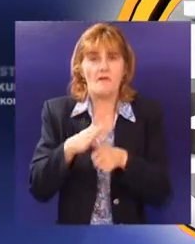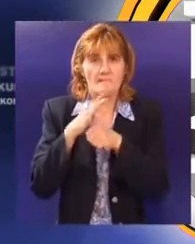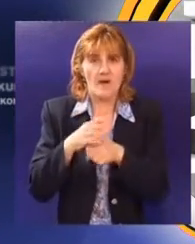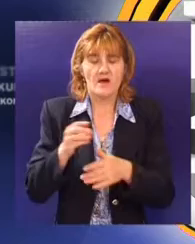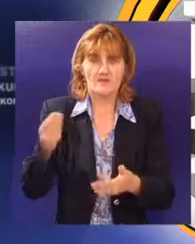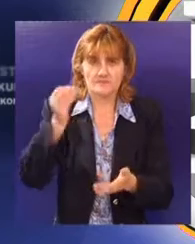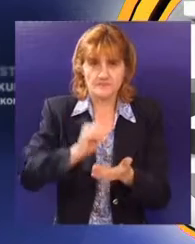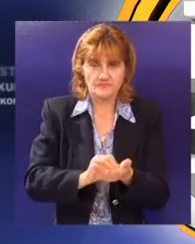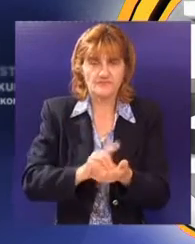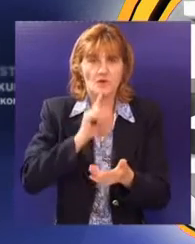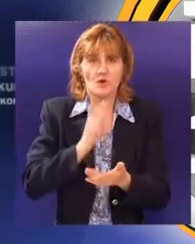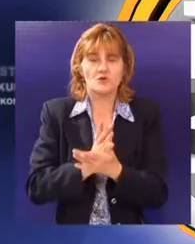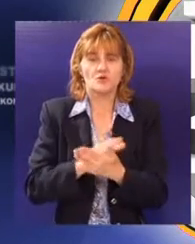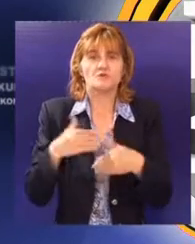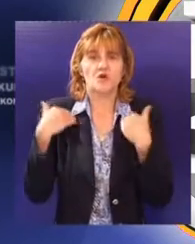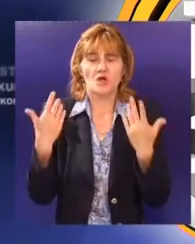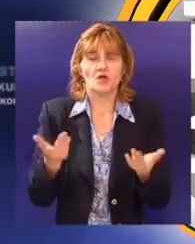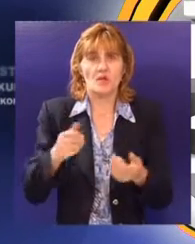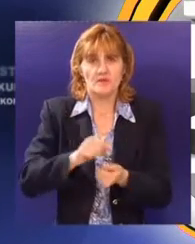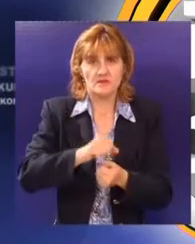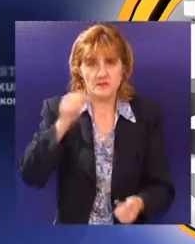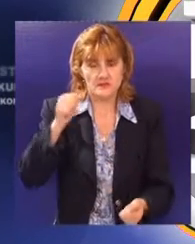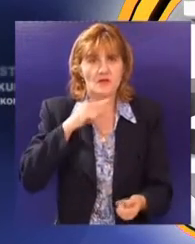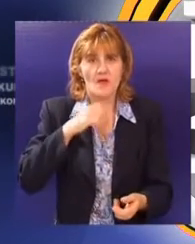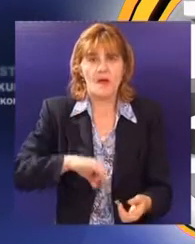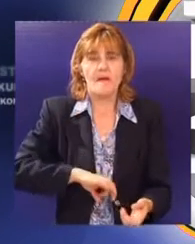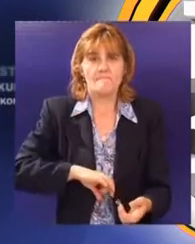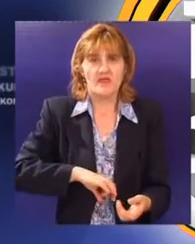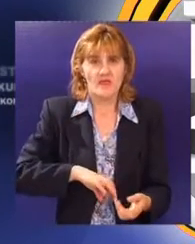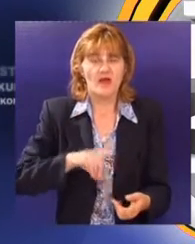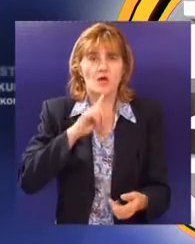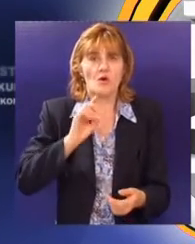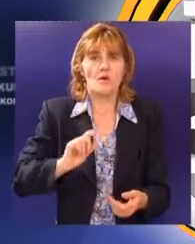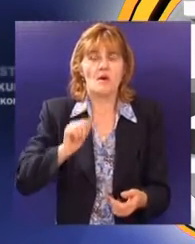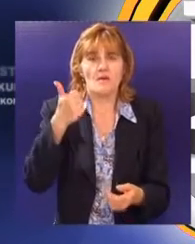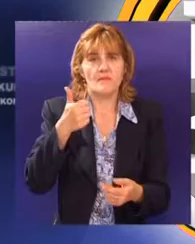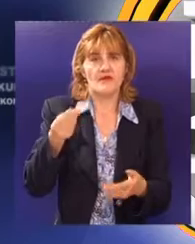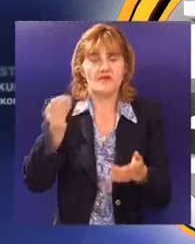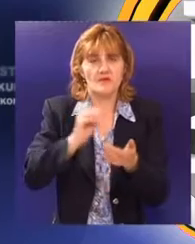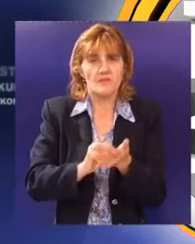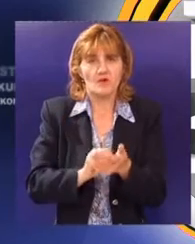Umetnici su nagrađeni radom subotičke slikarke Melinde Torok i medaljom šamana koji je prvobitno označavao ovu nagradu.